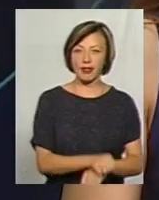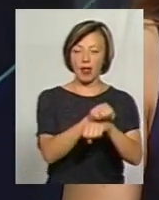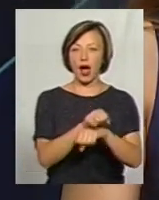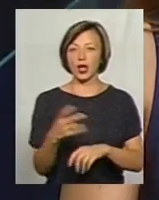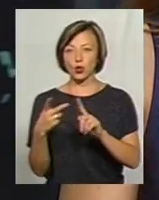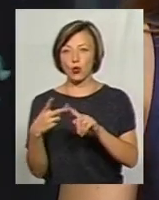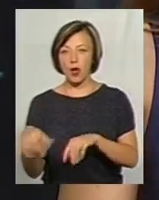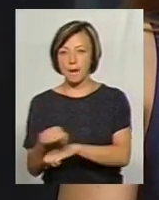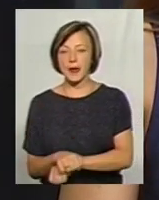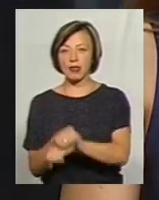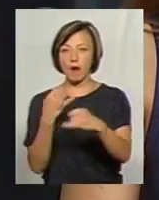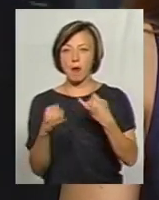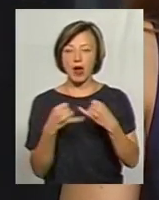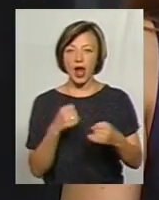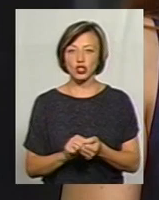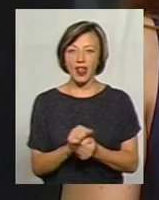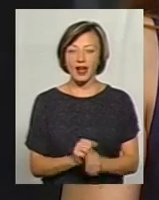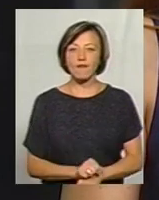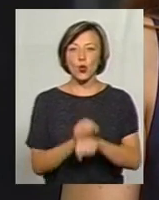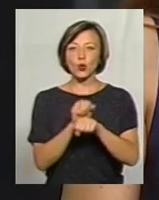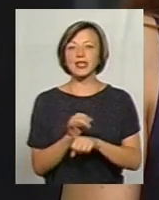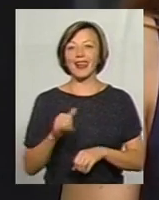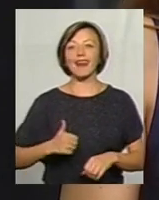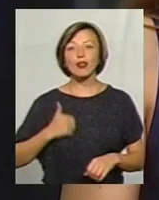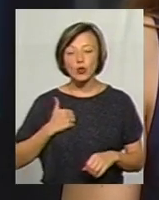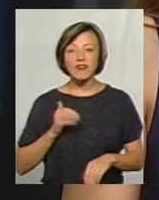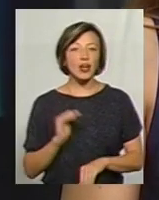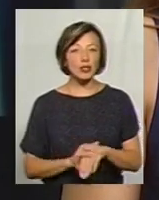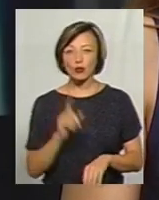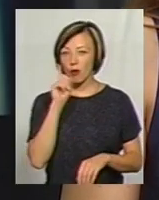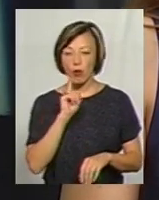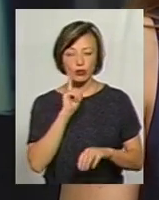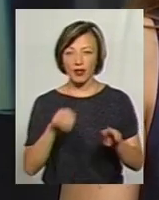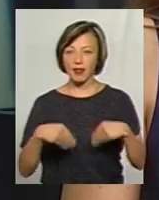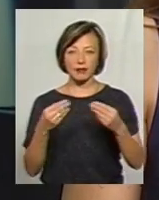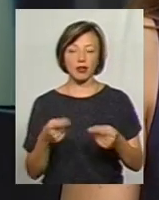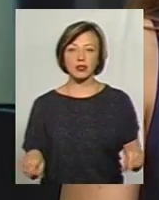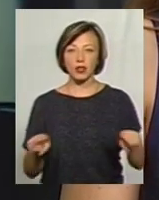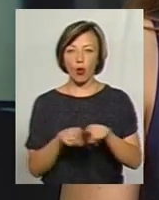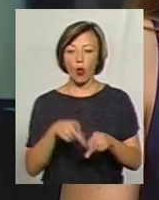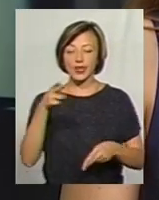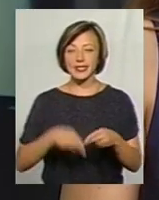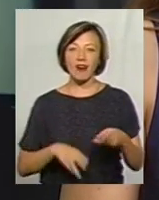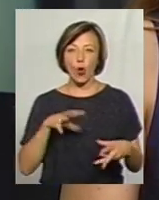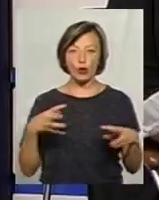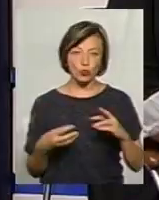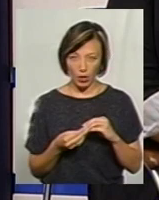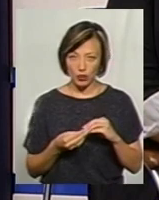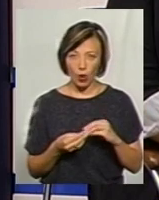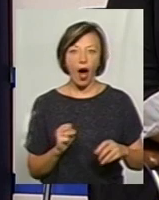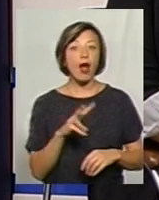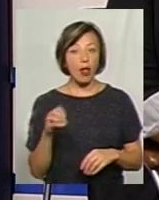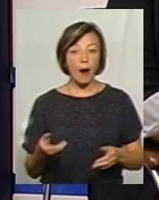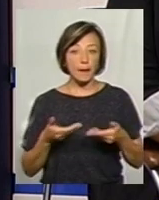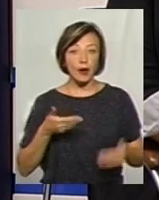майдан, помаранчева революція, революція гідності, фактично поки що не дали такого кінцевого результату. Але